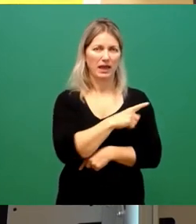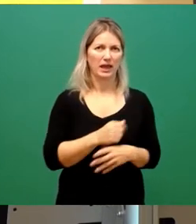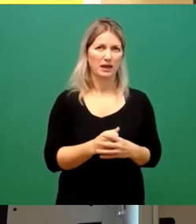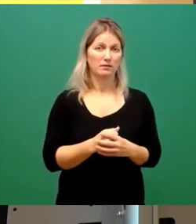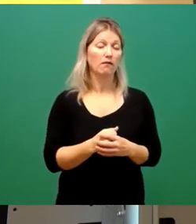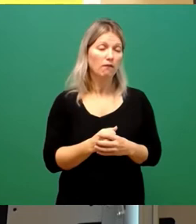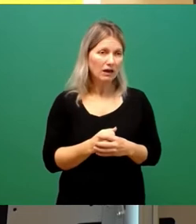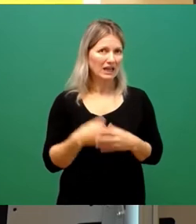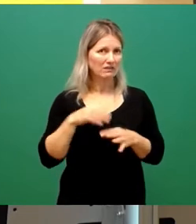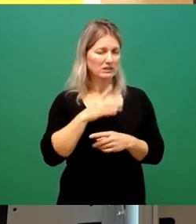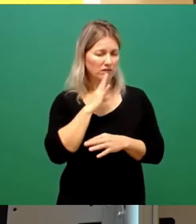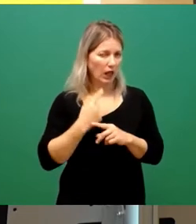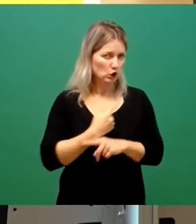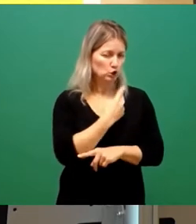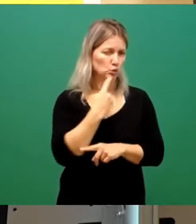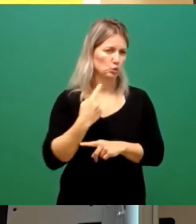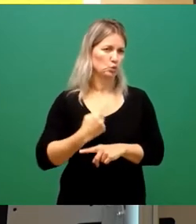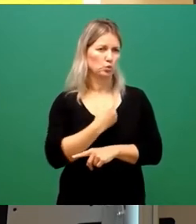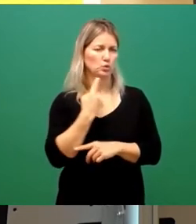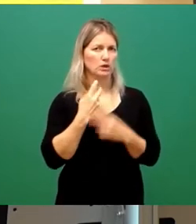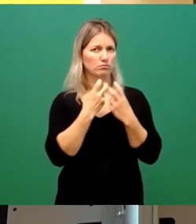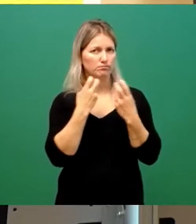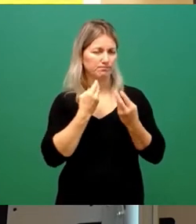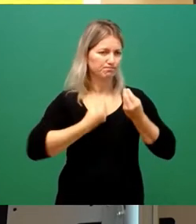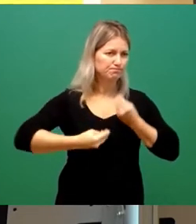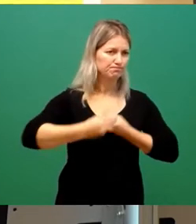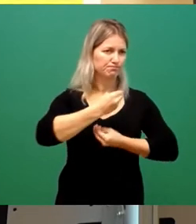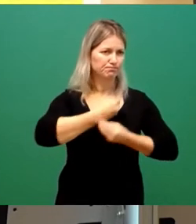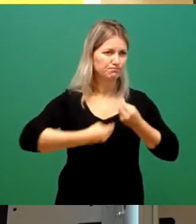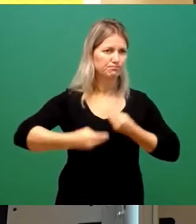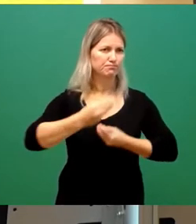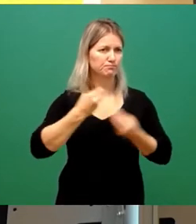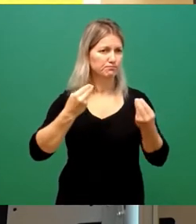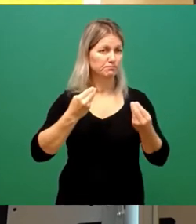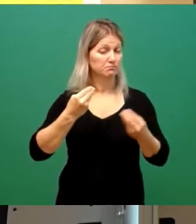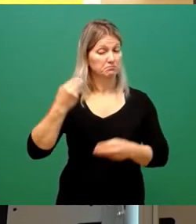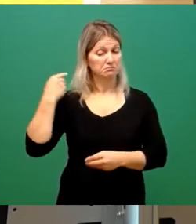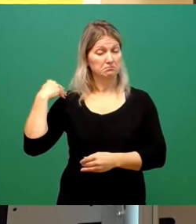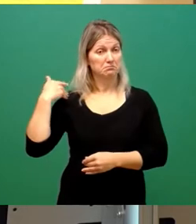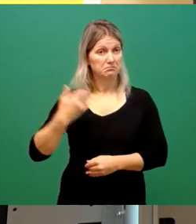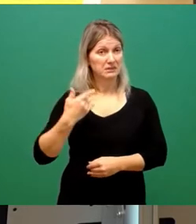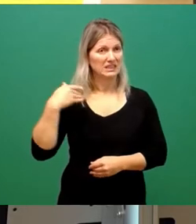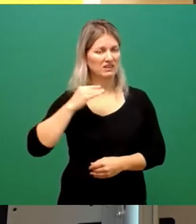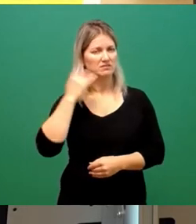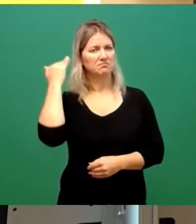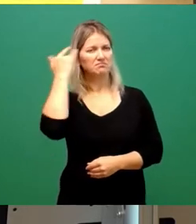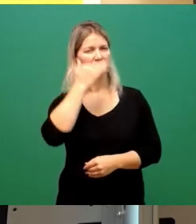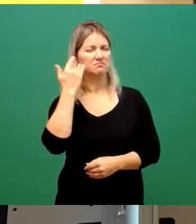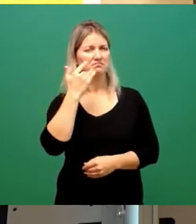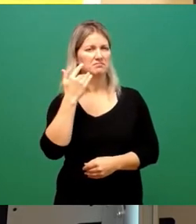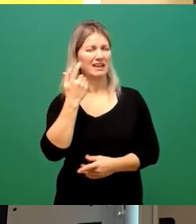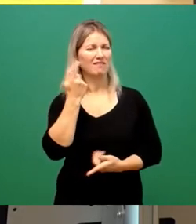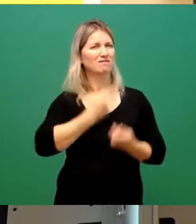verhandelt und ich habe in den vergangenen Tagen nachgedacht, wie müsste man denn diese Verhandlungen richtigerweise